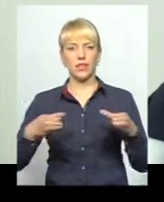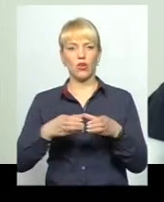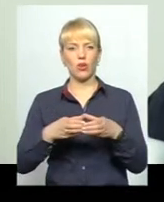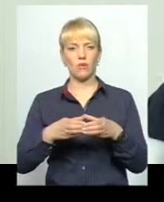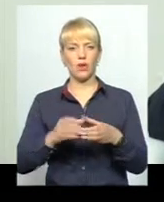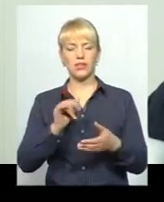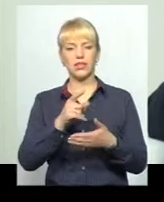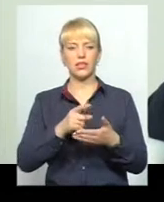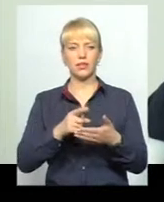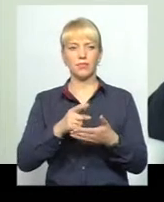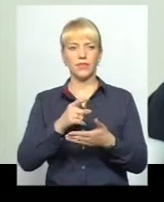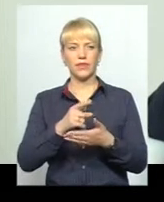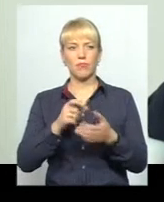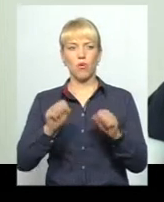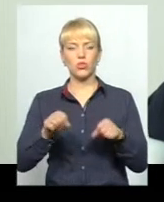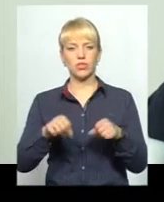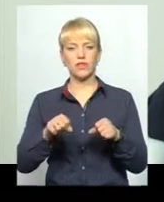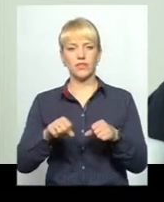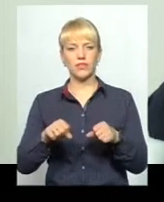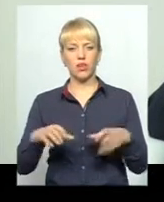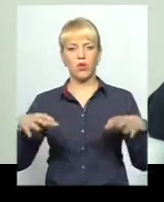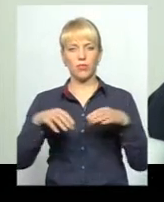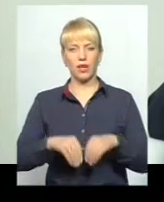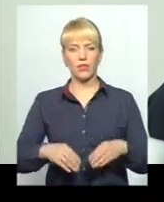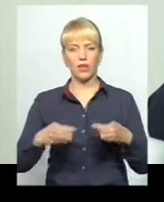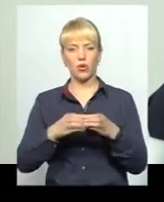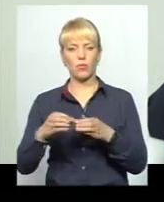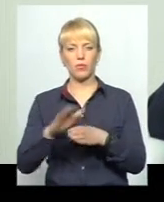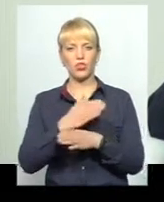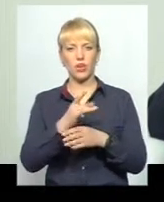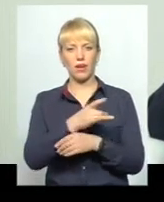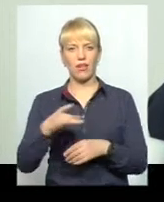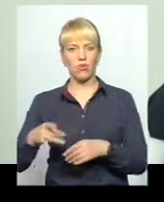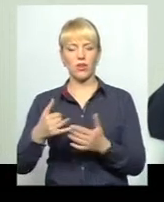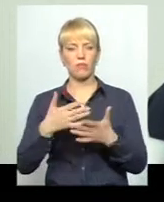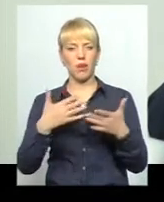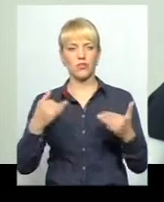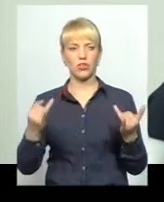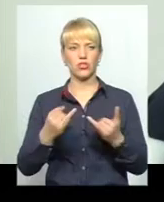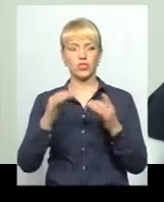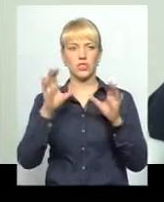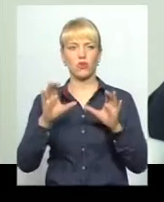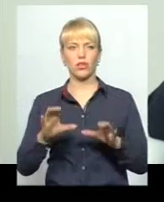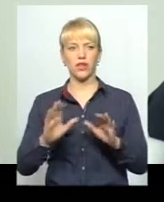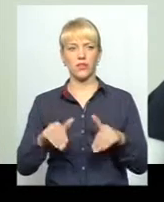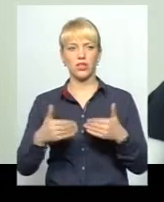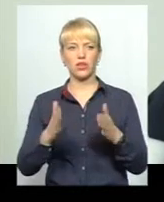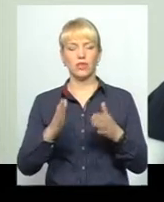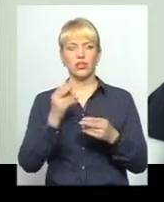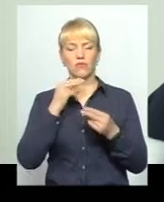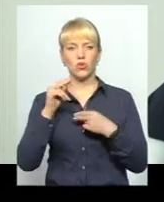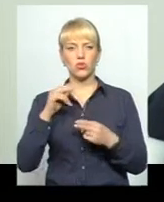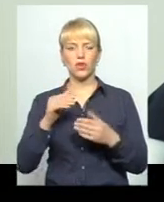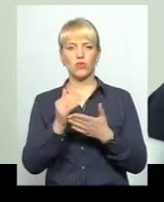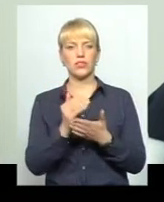можливість об'єднання громад між районами. І багато інших законодавчих ініціатив тільки вдосконалюють